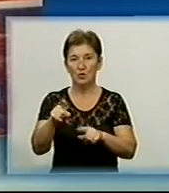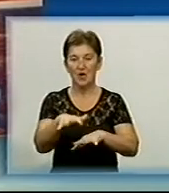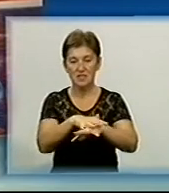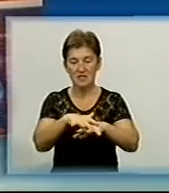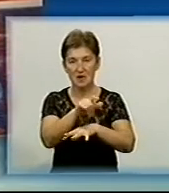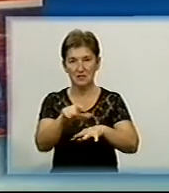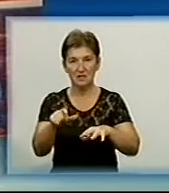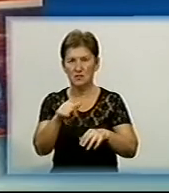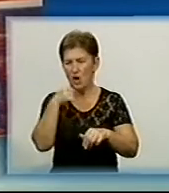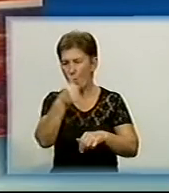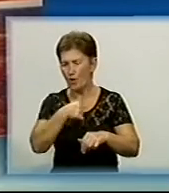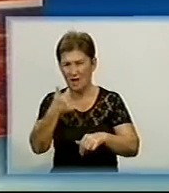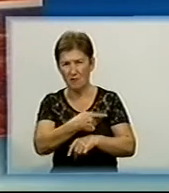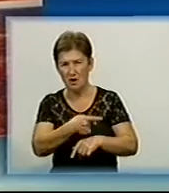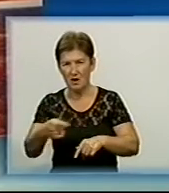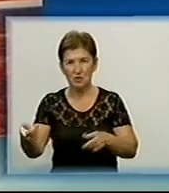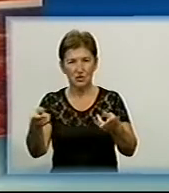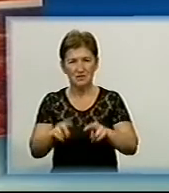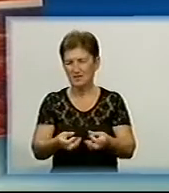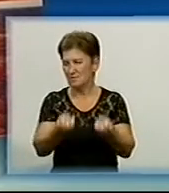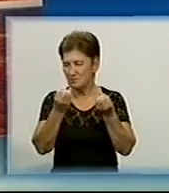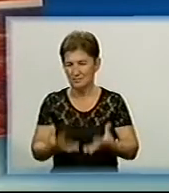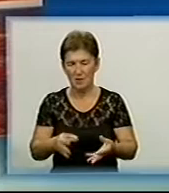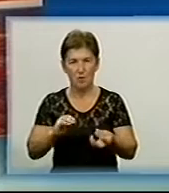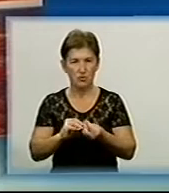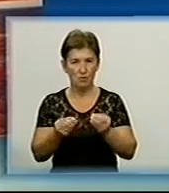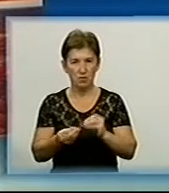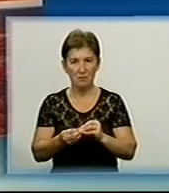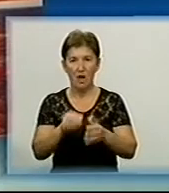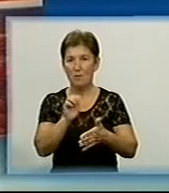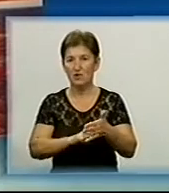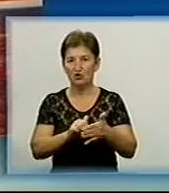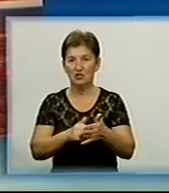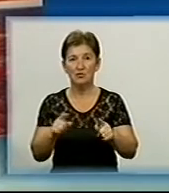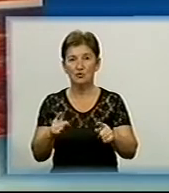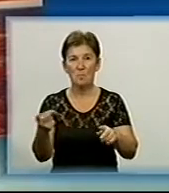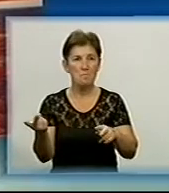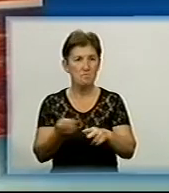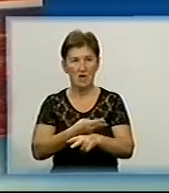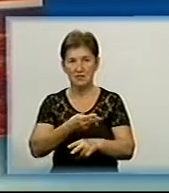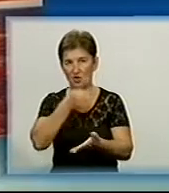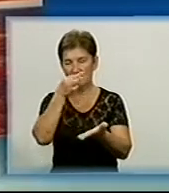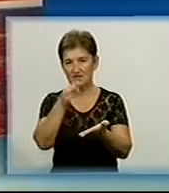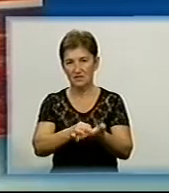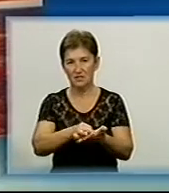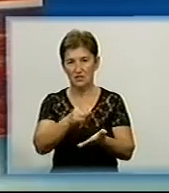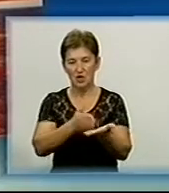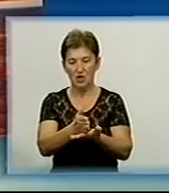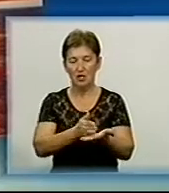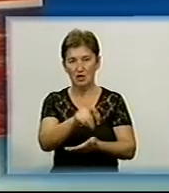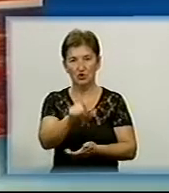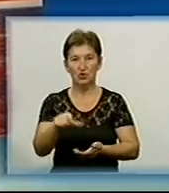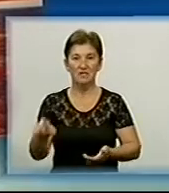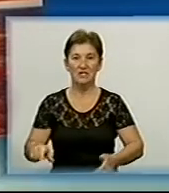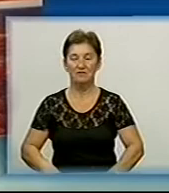роками залишаються невирішеними елементарні проблеми Причина тому – безвідповідальність деяких посадовців Докладніше розкаже Кирило